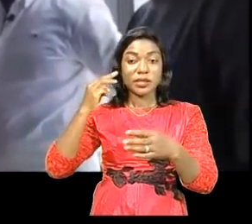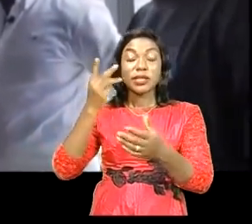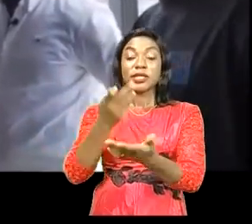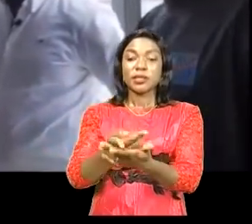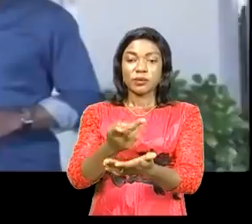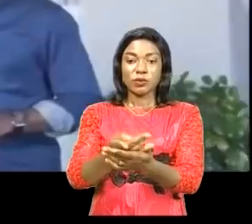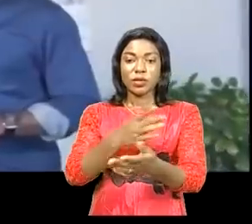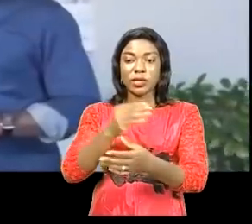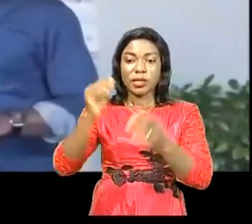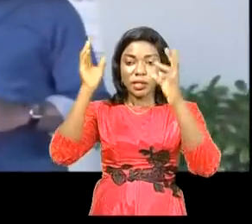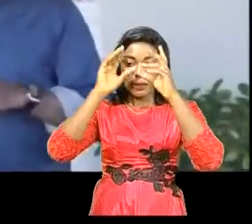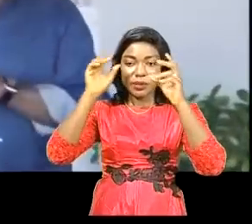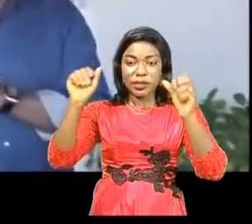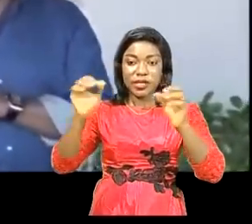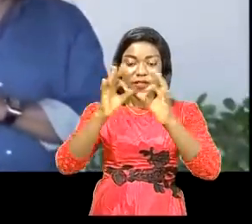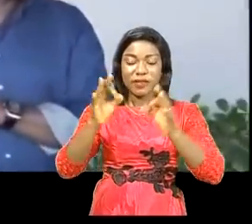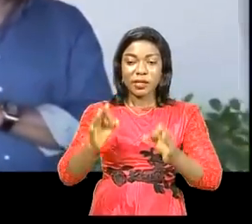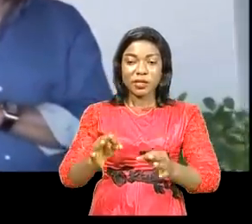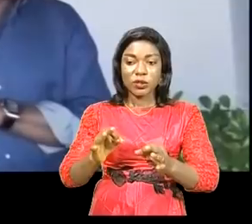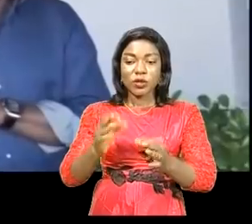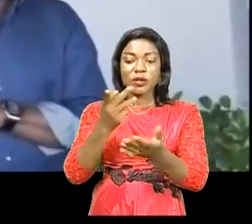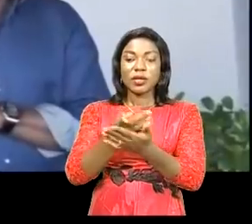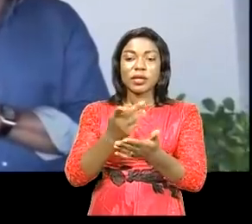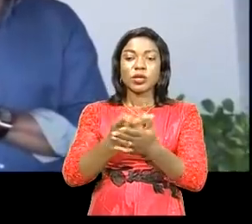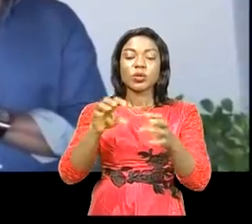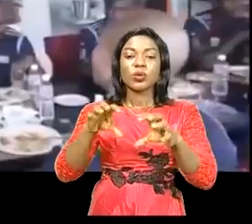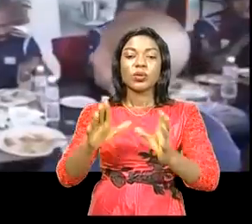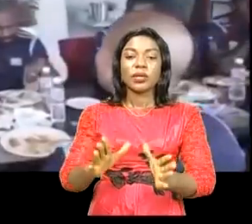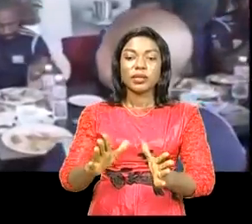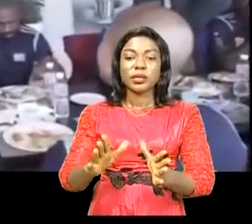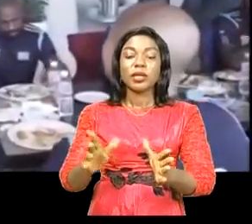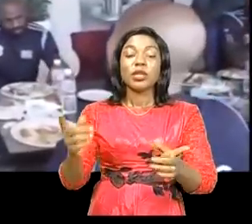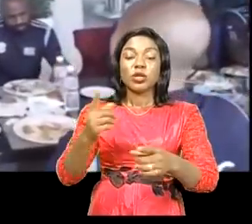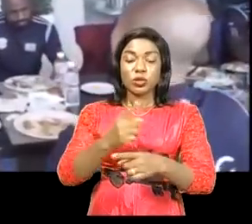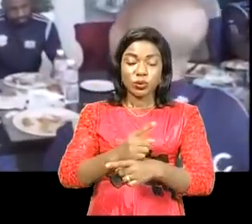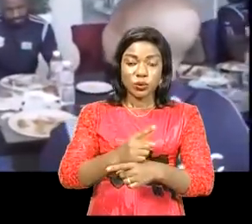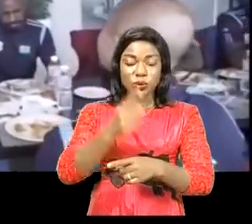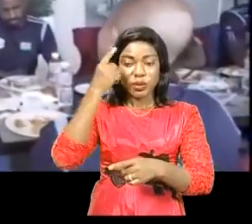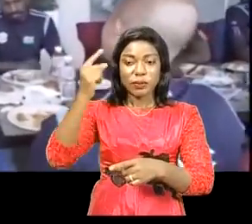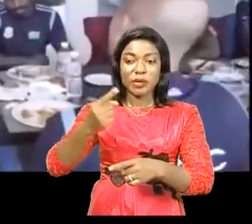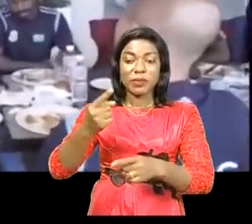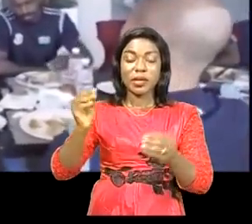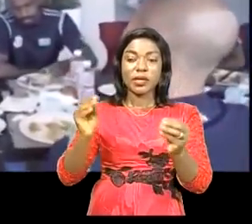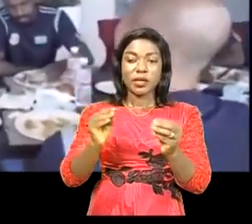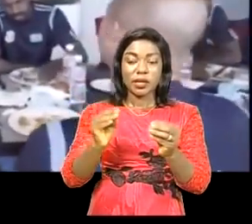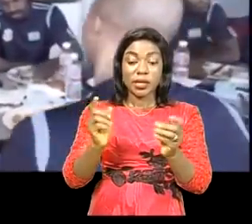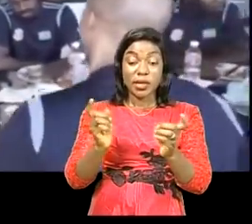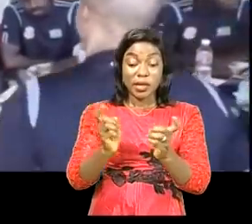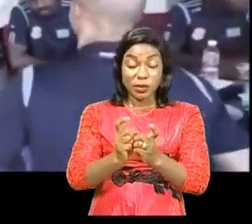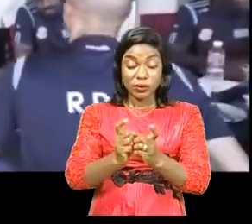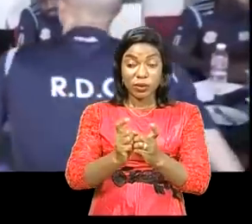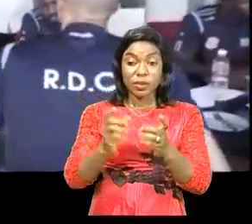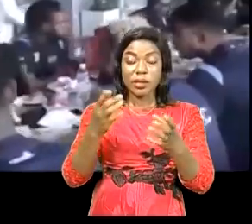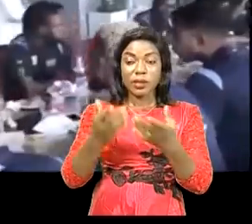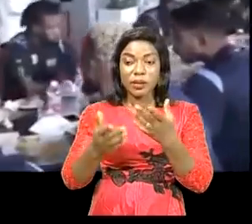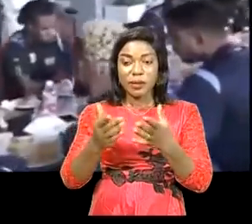et les présidents de la Fédération Congolaise du Football, l'association Constant Marie. Le jour de leur première rencontre en amicale face aux aigles